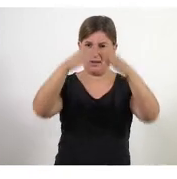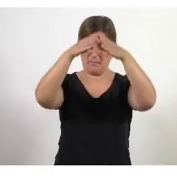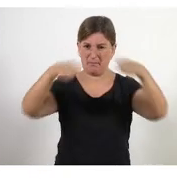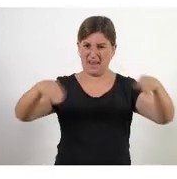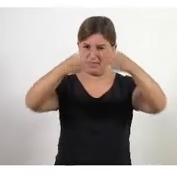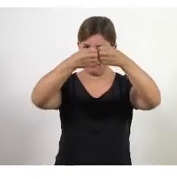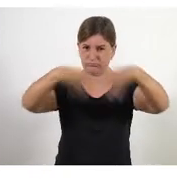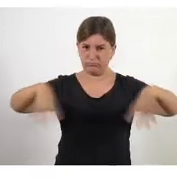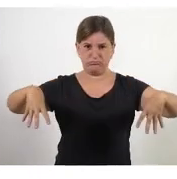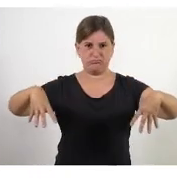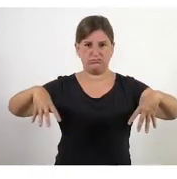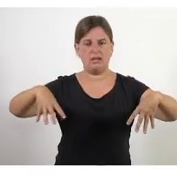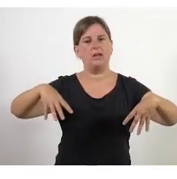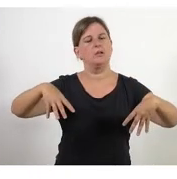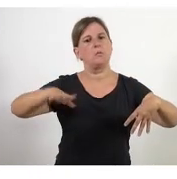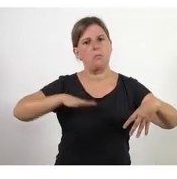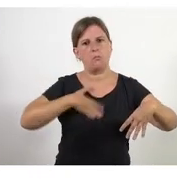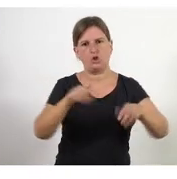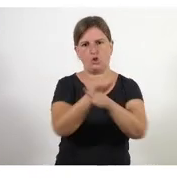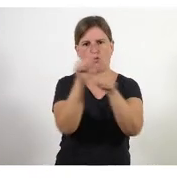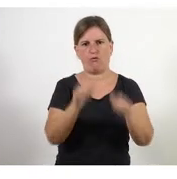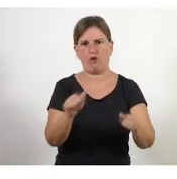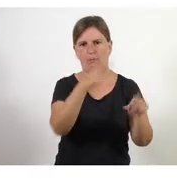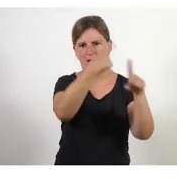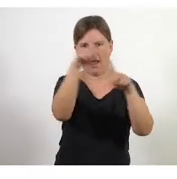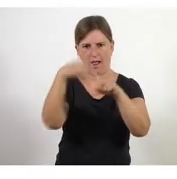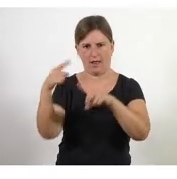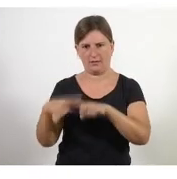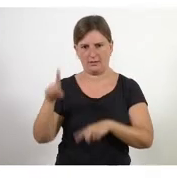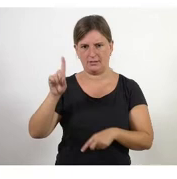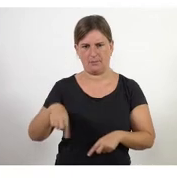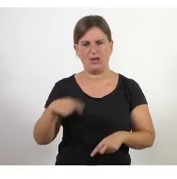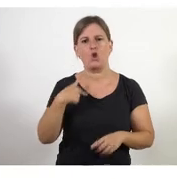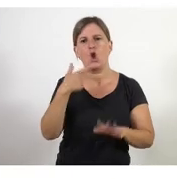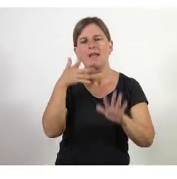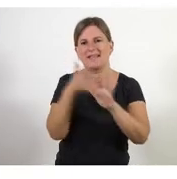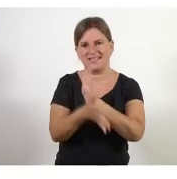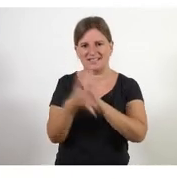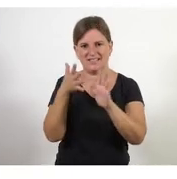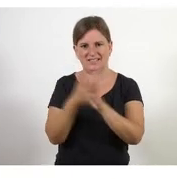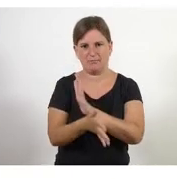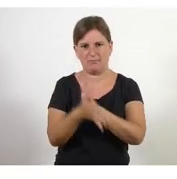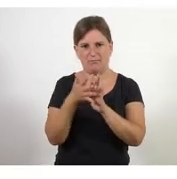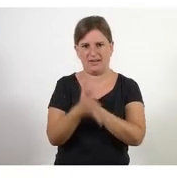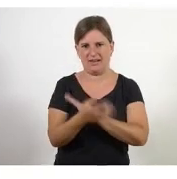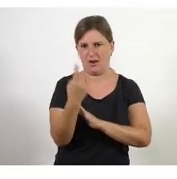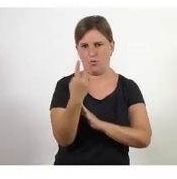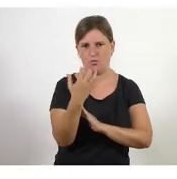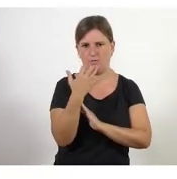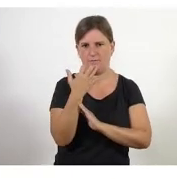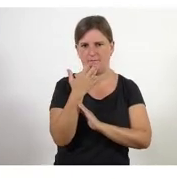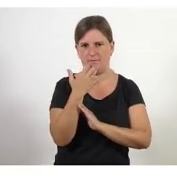això té d'altres formes jo us comentaré ara un d'ells que és un es diu